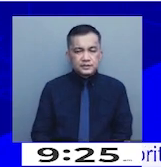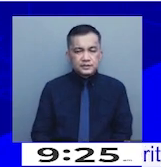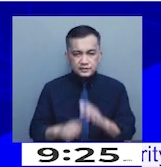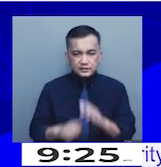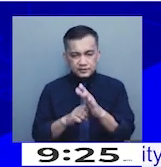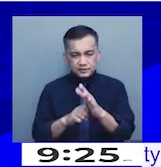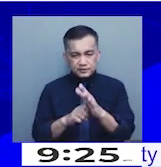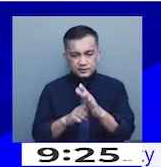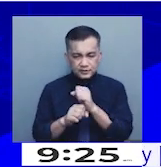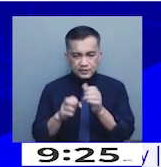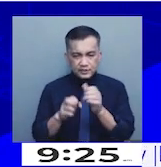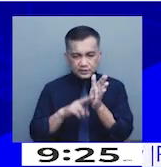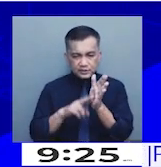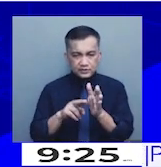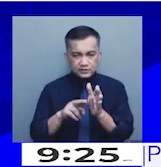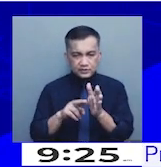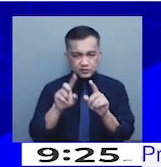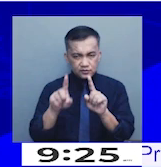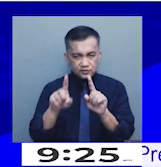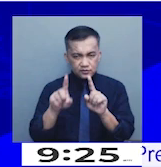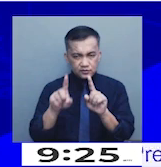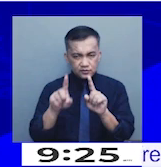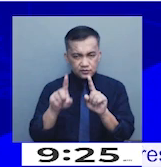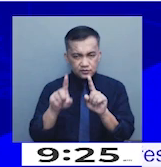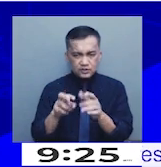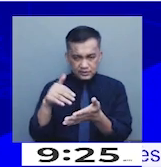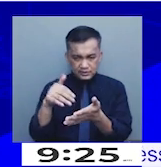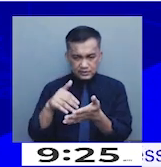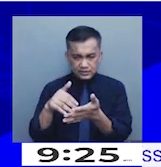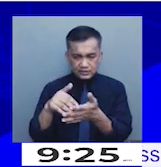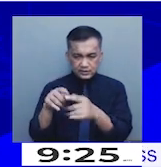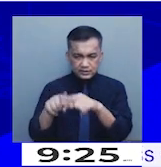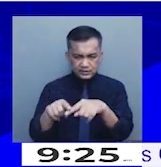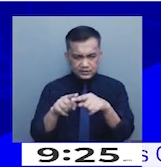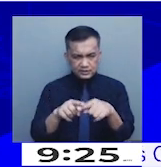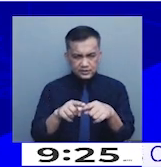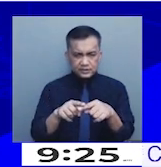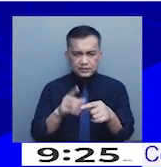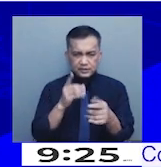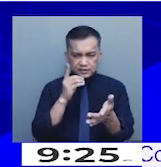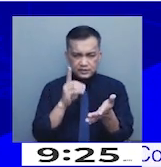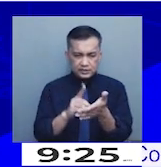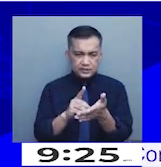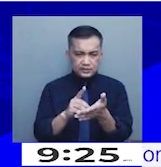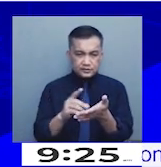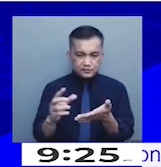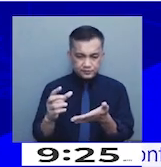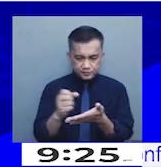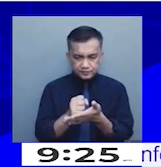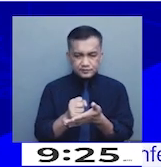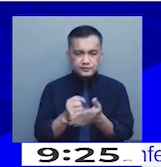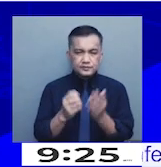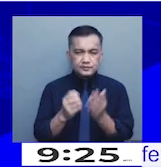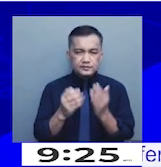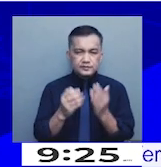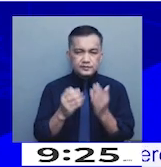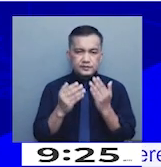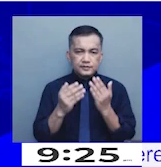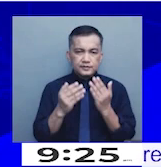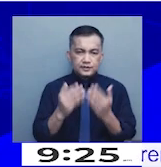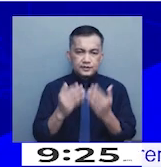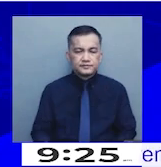researchers would study based on the data that we are collecting. Thank you. Thank you, sir.